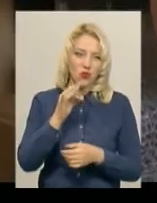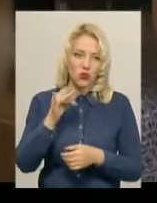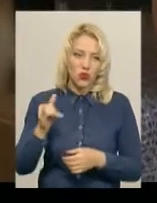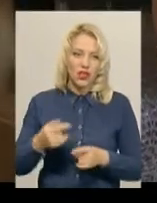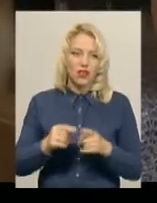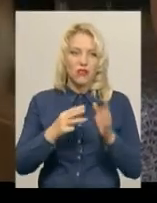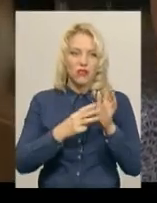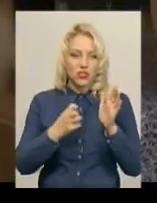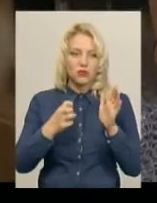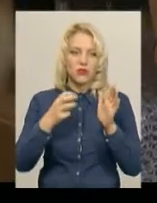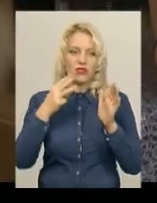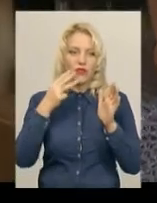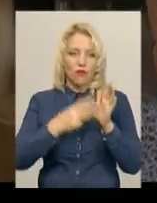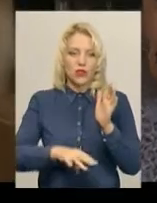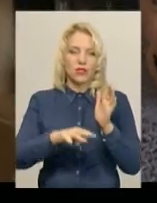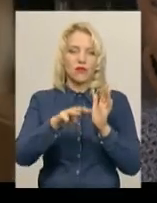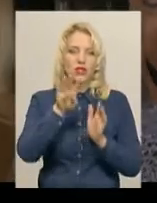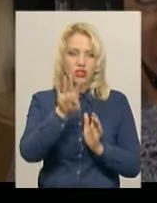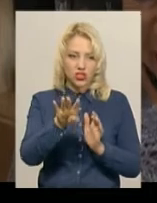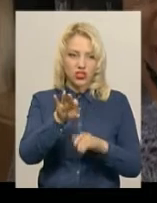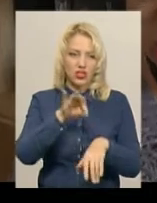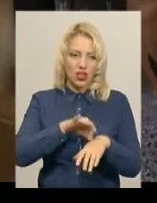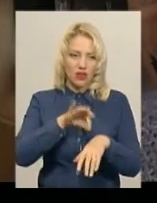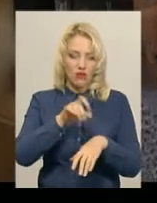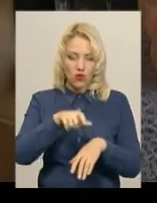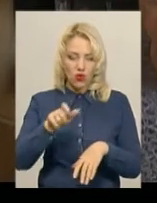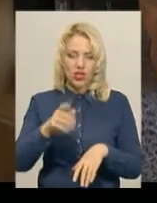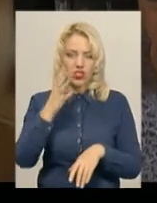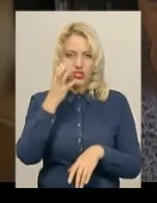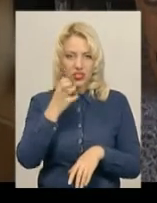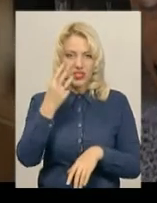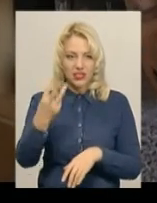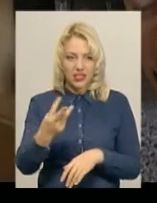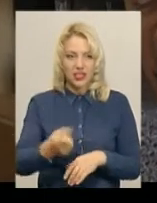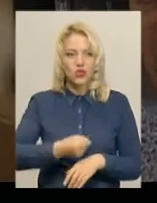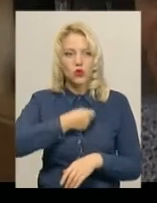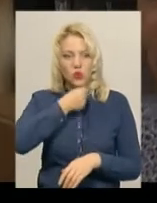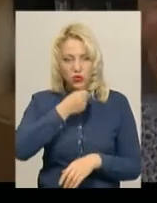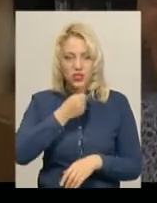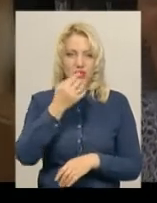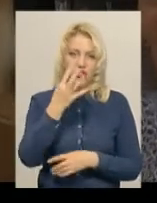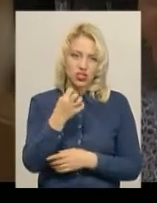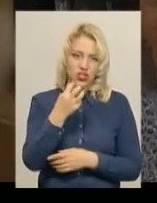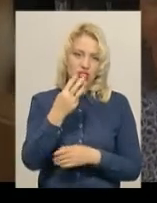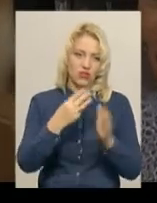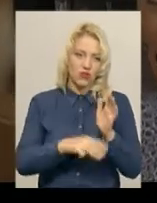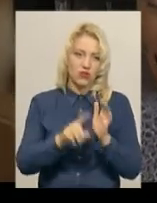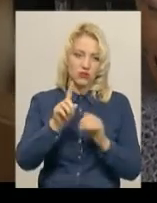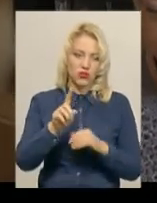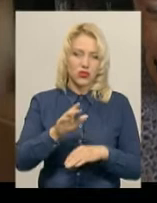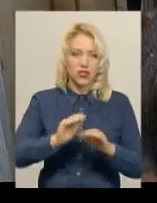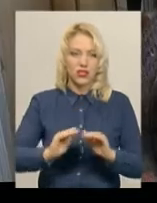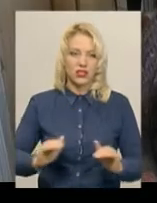884 хворих 403 дорослі, 481